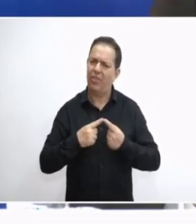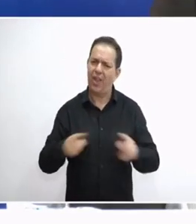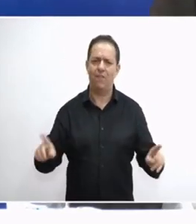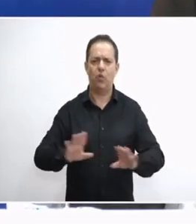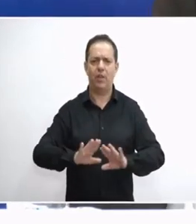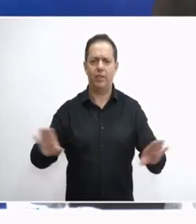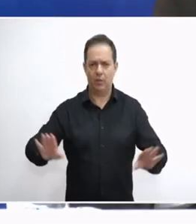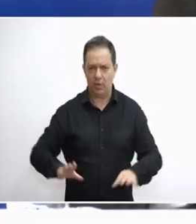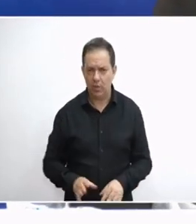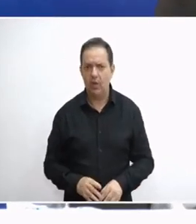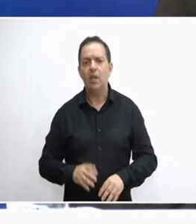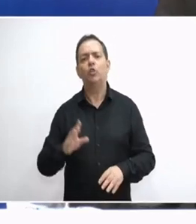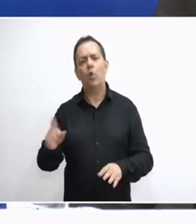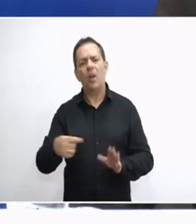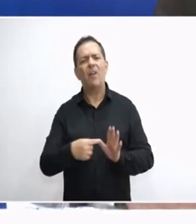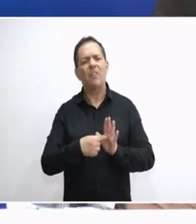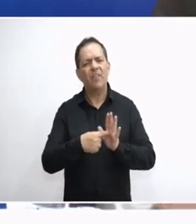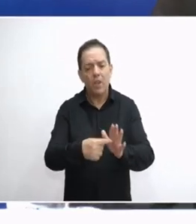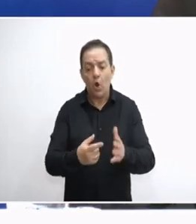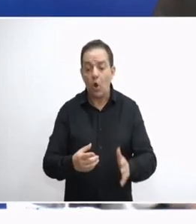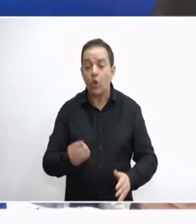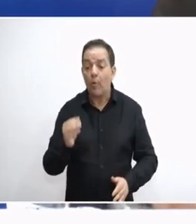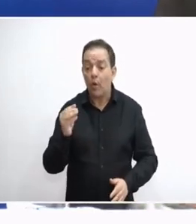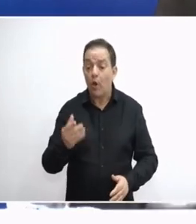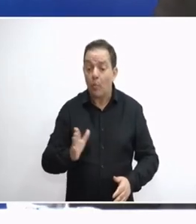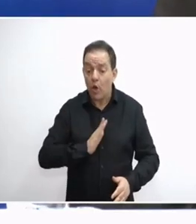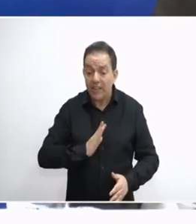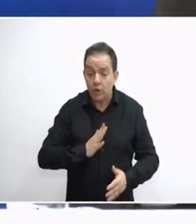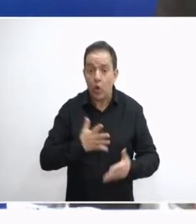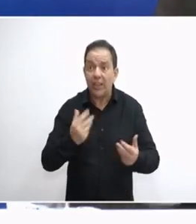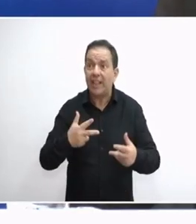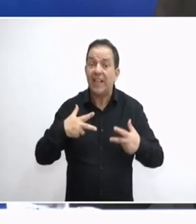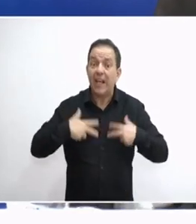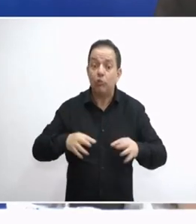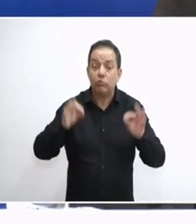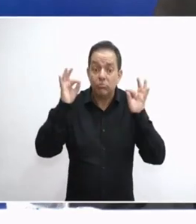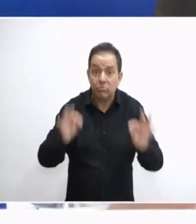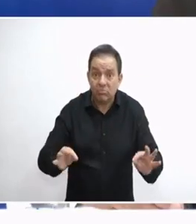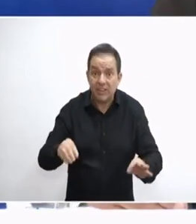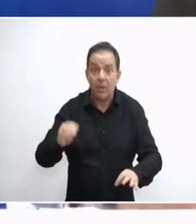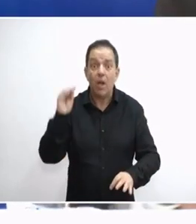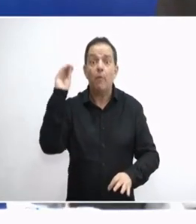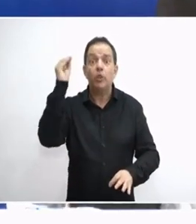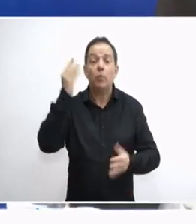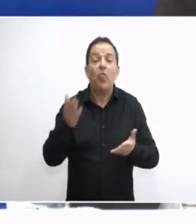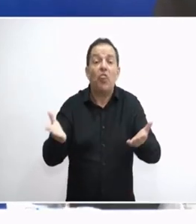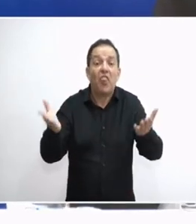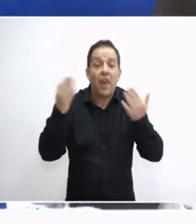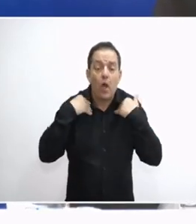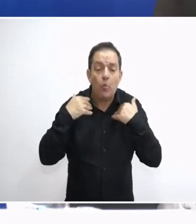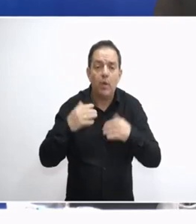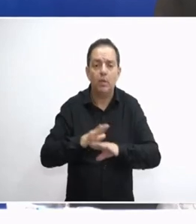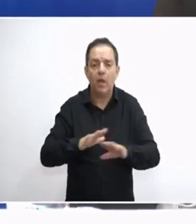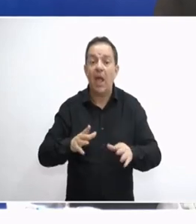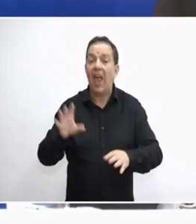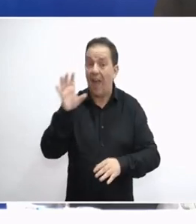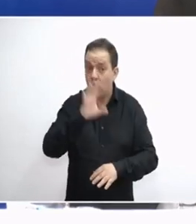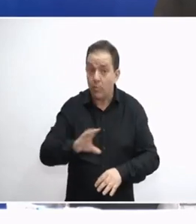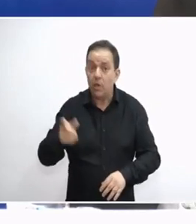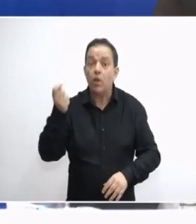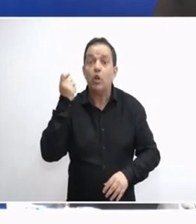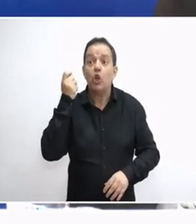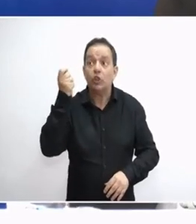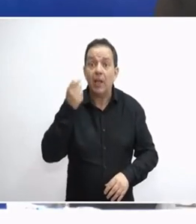πολιτισμικότητα και προβάλλεται και βγαίνει από τον ίδιο τον πολίτη όταν είσαι πολιτεία. Άρα πολιτισμός σήμερα δεν έχουμε πουθενά. Στην ουσία όμως η Ευρώπη είναι